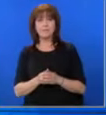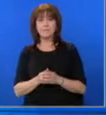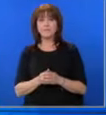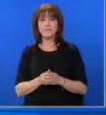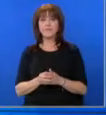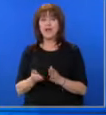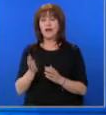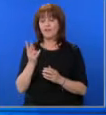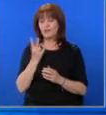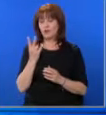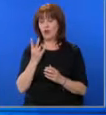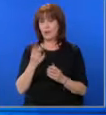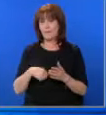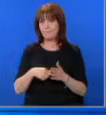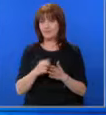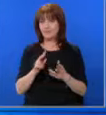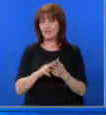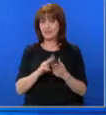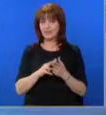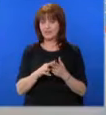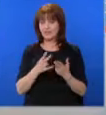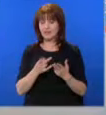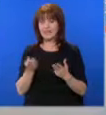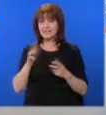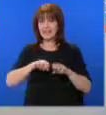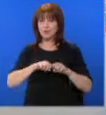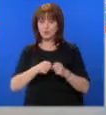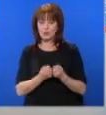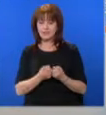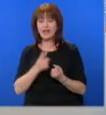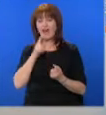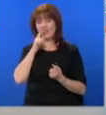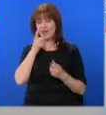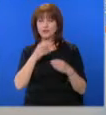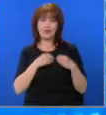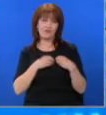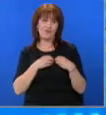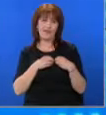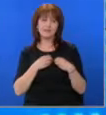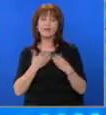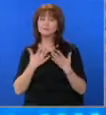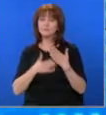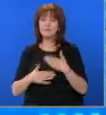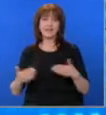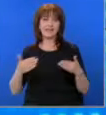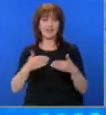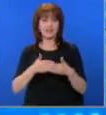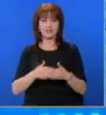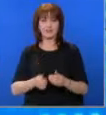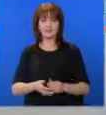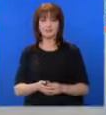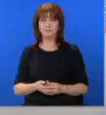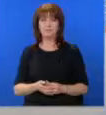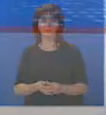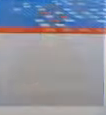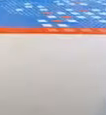Втори мач за Везенков след контузията Дено бързо върне своята форма. Така е. Много е важно доверието в него. Така се разделяме. Довиждане от екипа